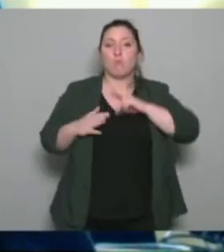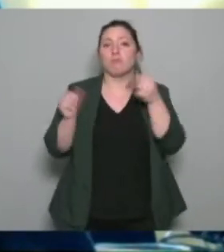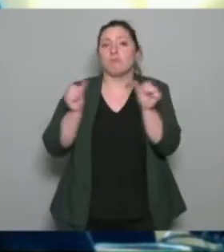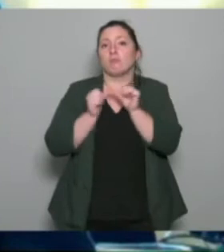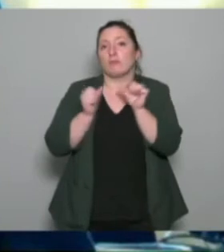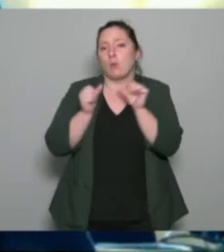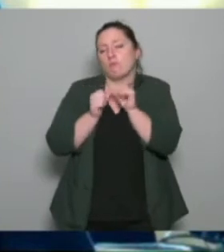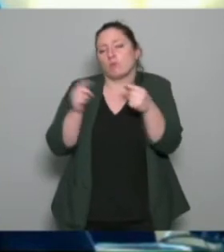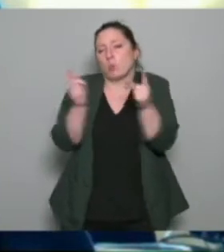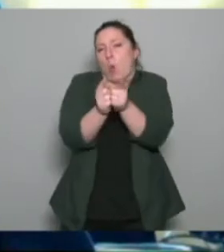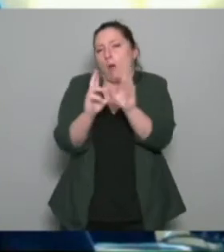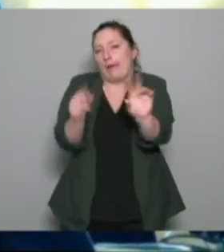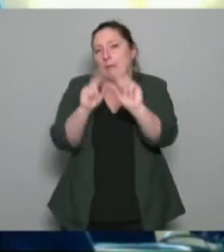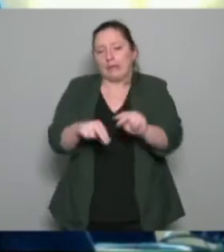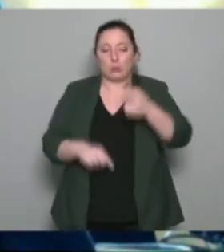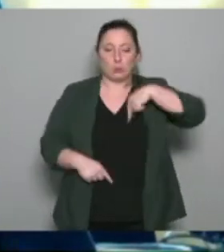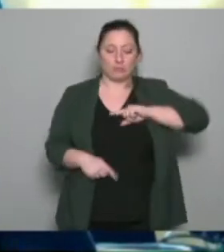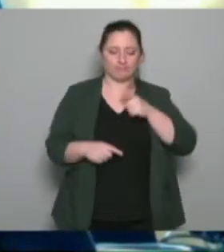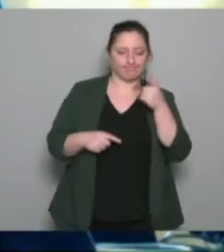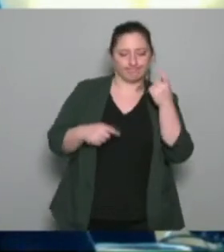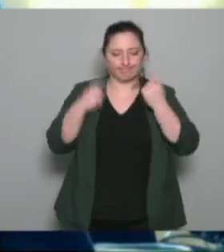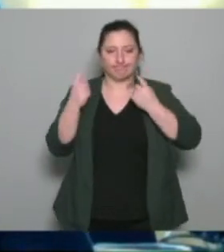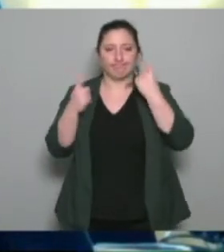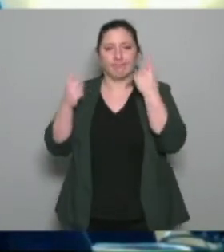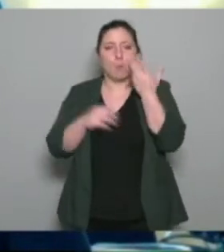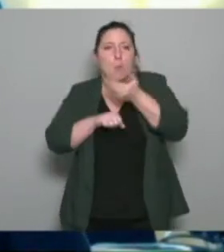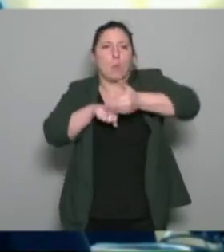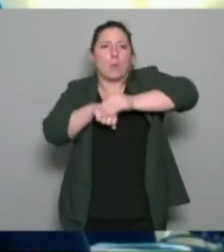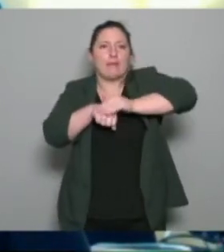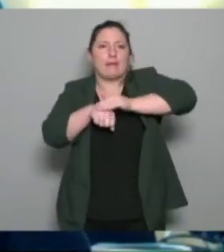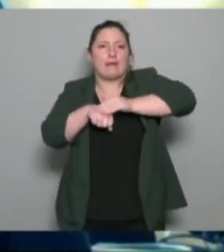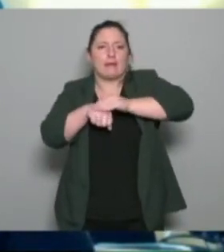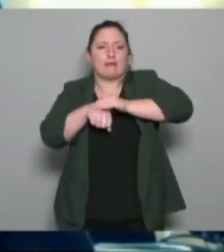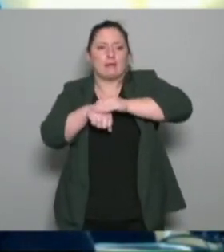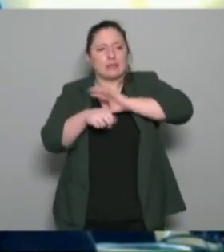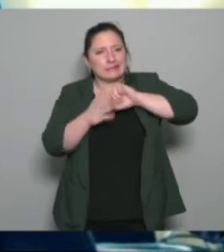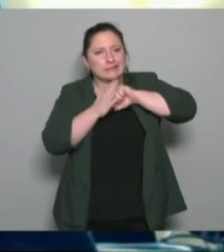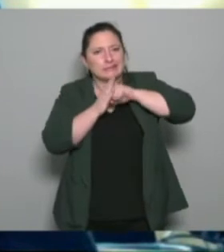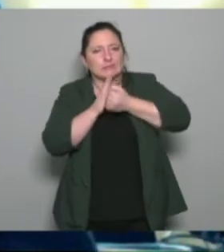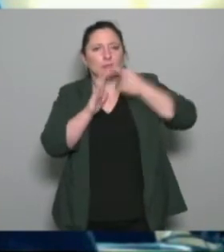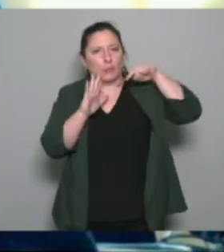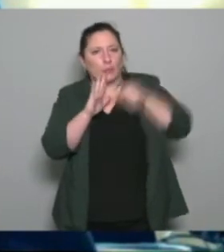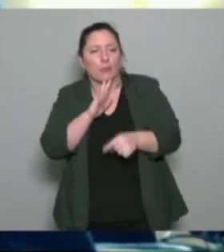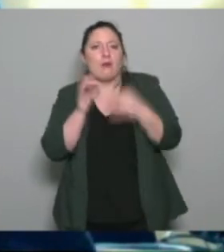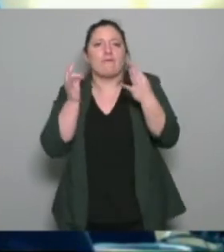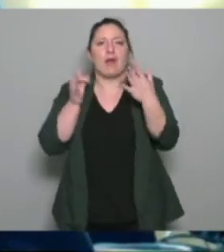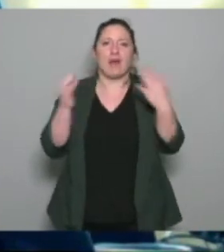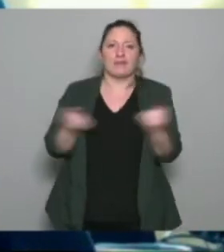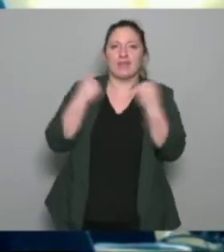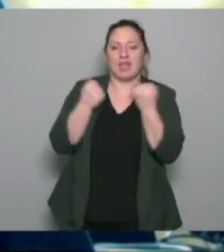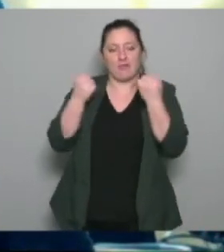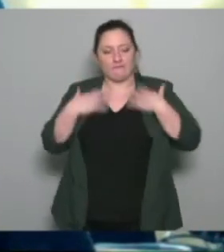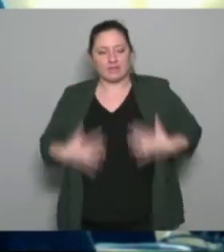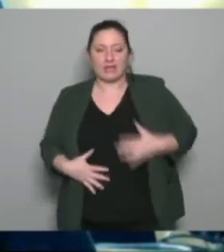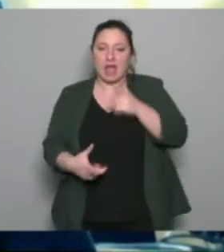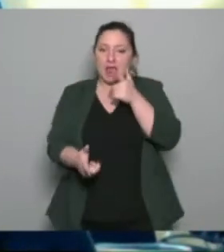on a développé on a intensifié notre politique d'activité physique adaptée puisque c'est quelque chose qui babutiait un petit peu